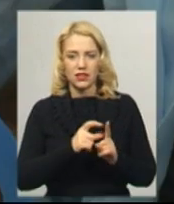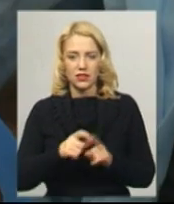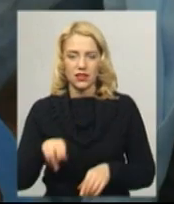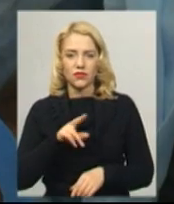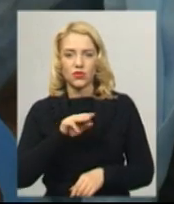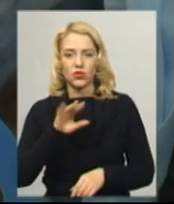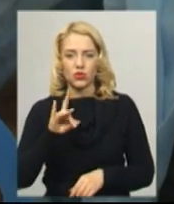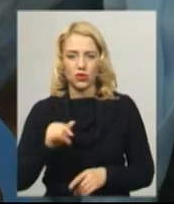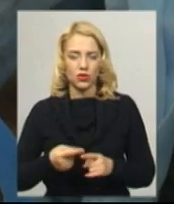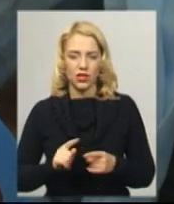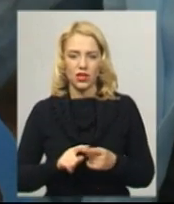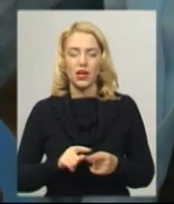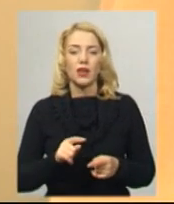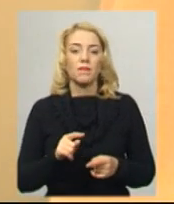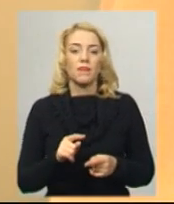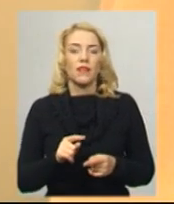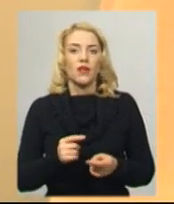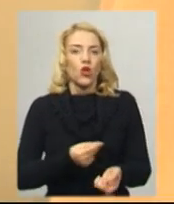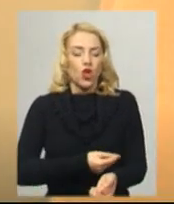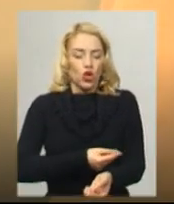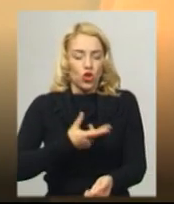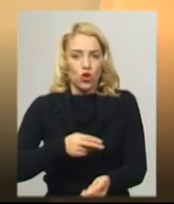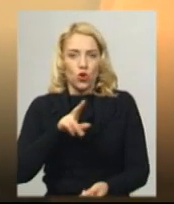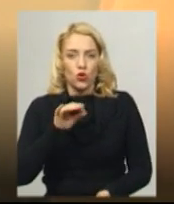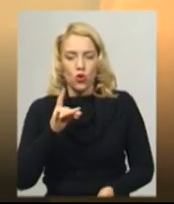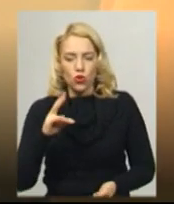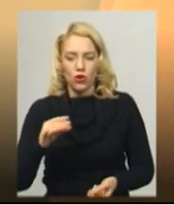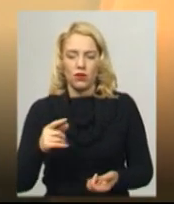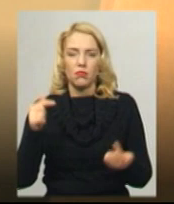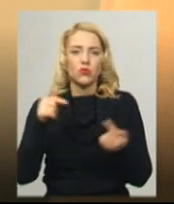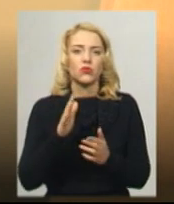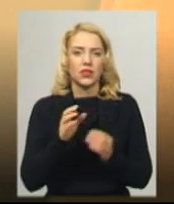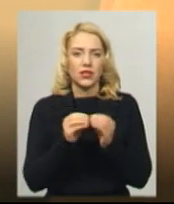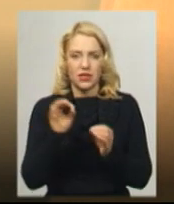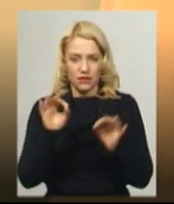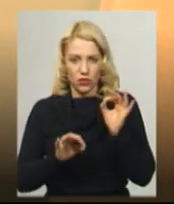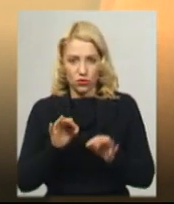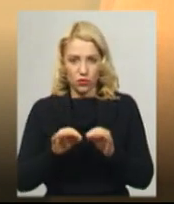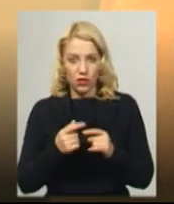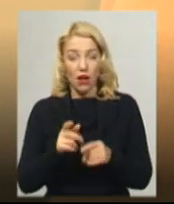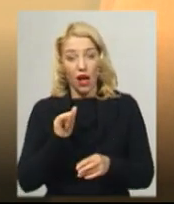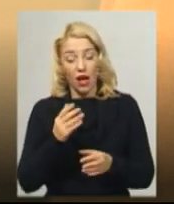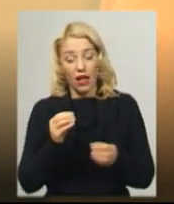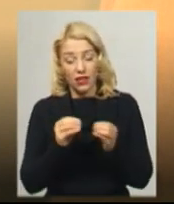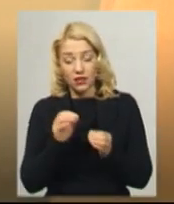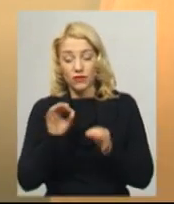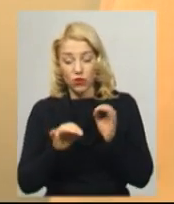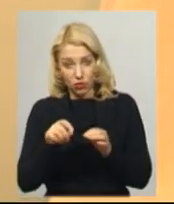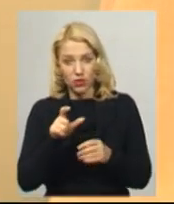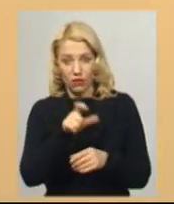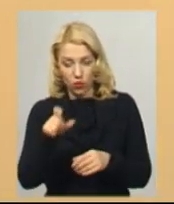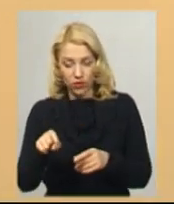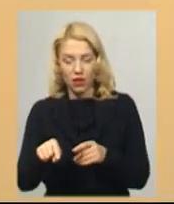Хмельниччині не так багато. Донори придатні 10%. З тих 10%, які придатні в донорі, тобто мають здоров'я і готові ним